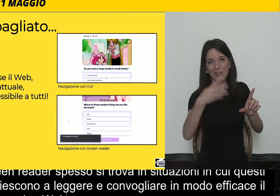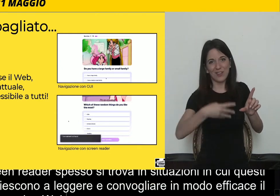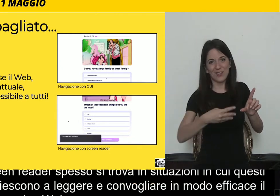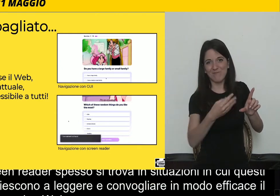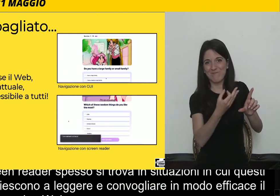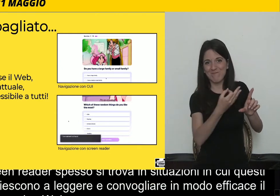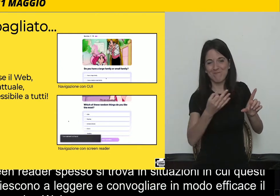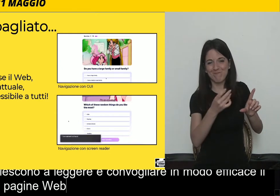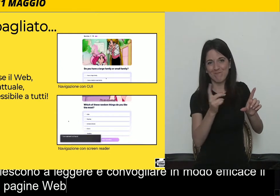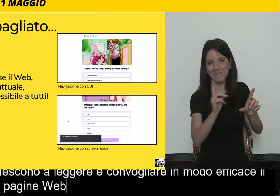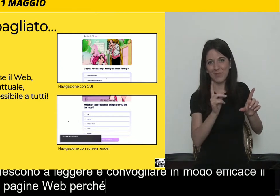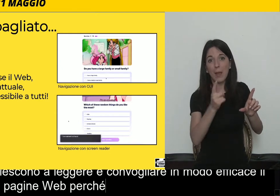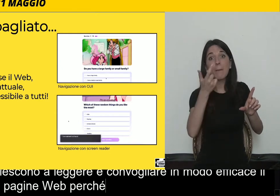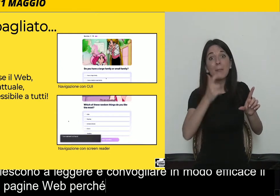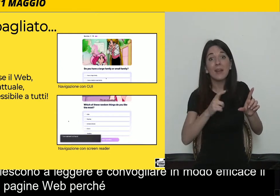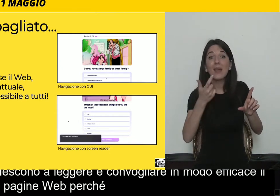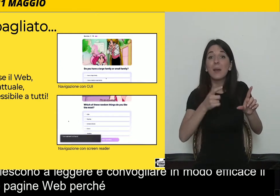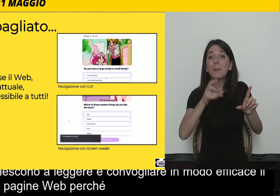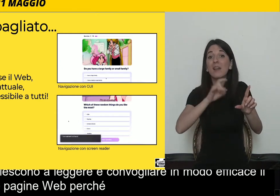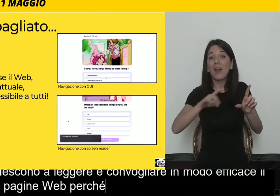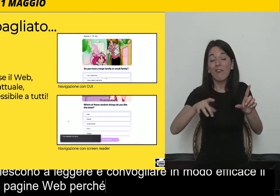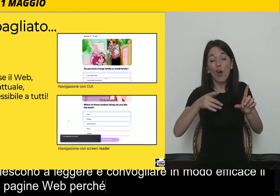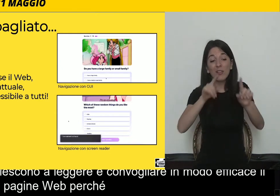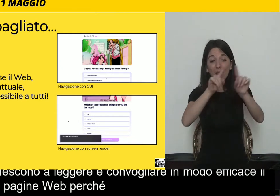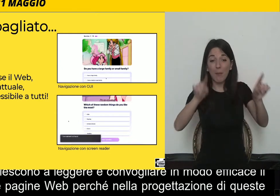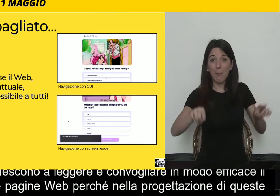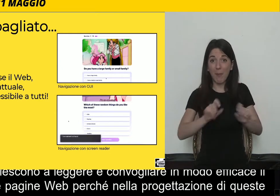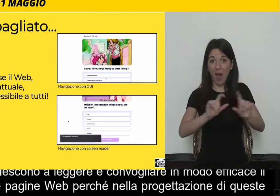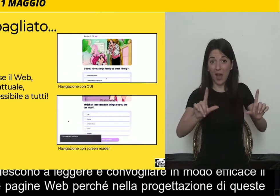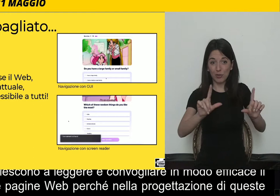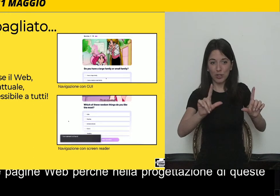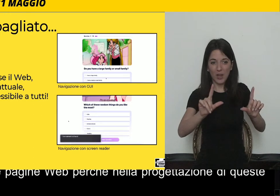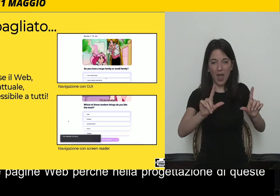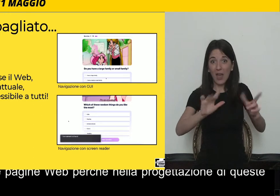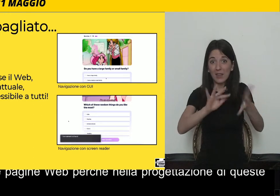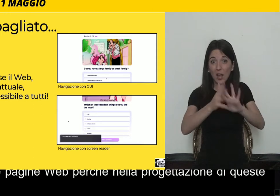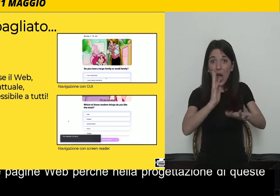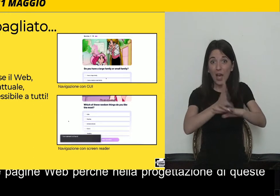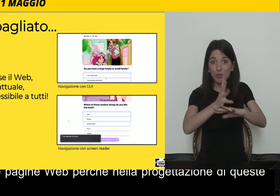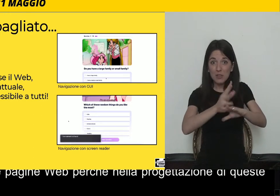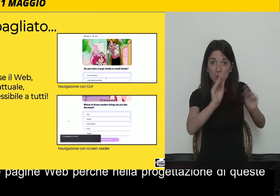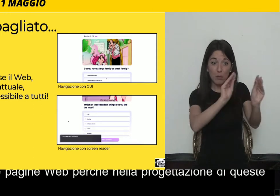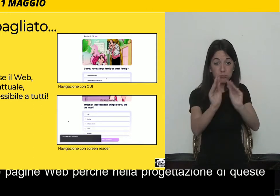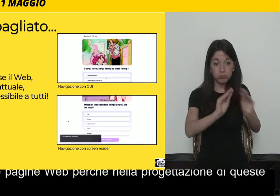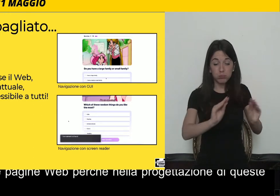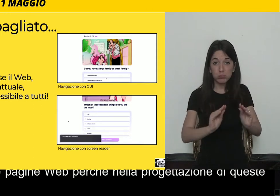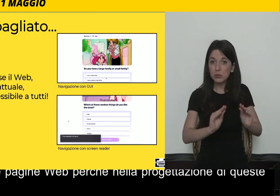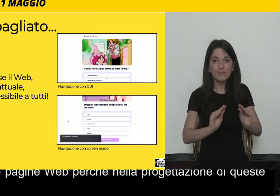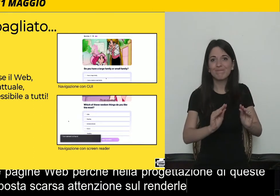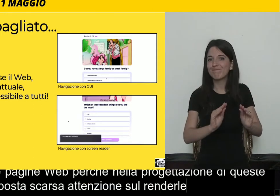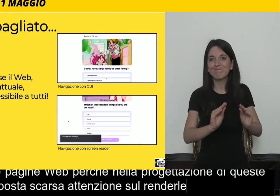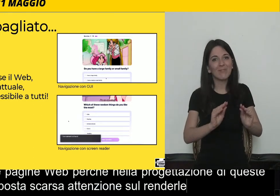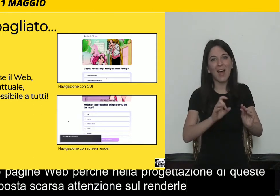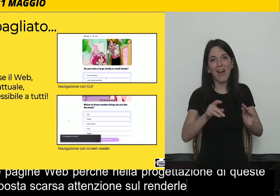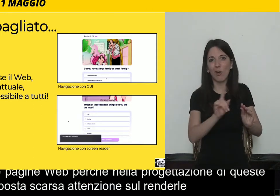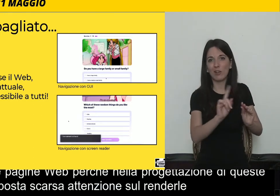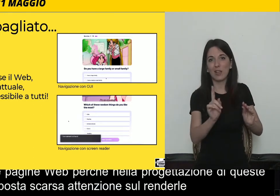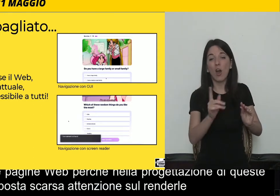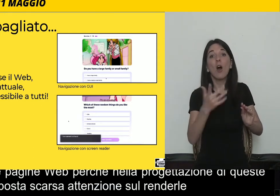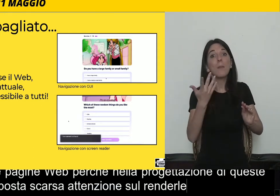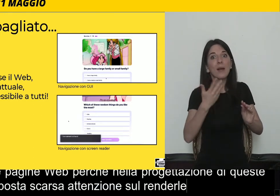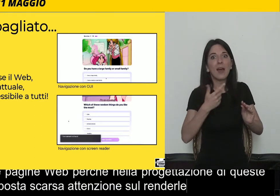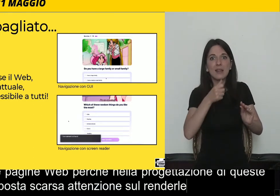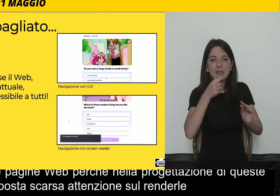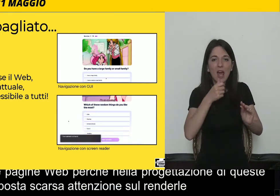di queste pagine è stata posta scarsa attenzione sul renderle accessibili anche tramite l'aggiunta di tag, di